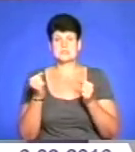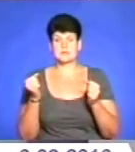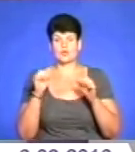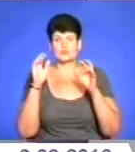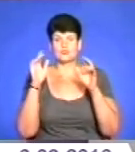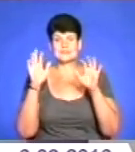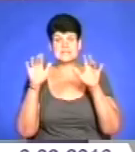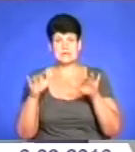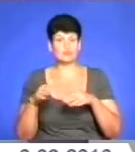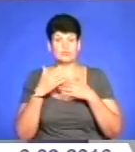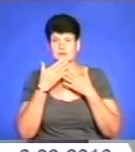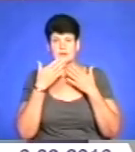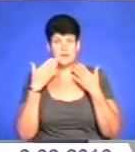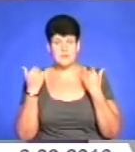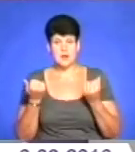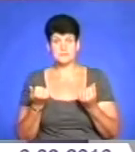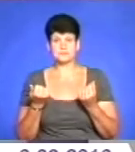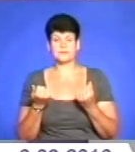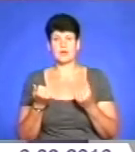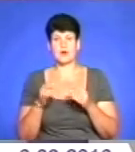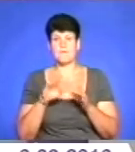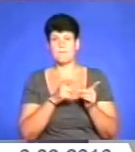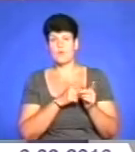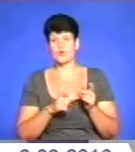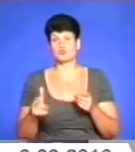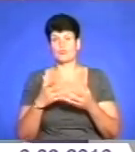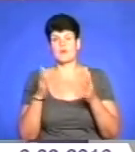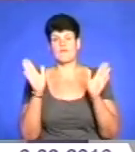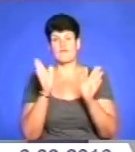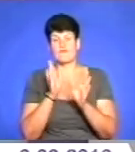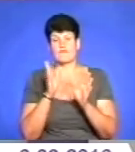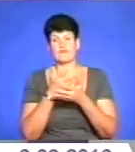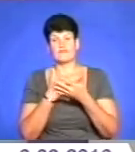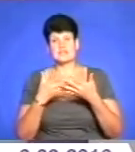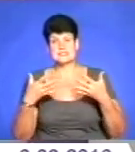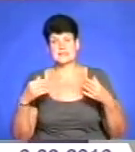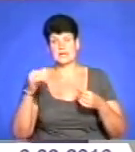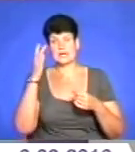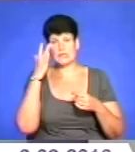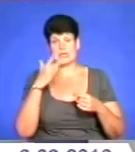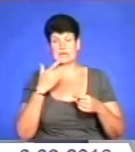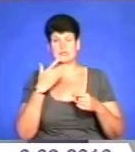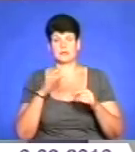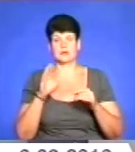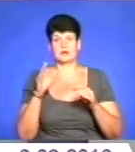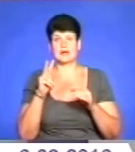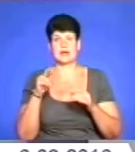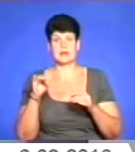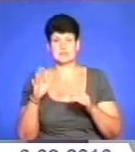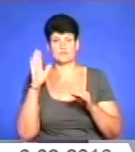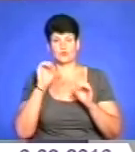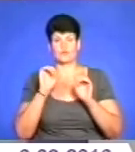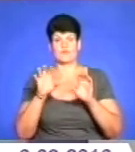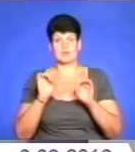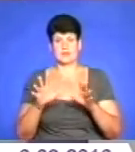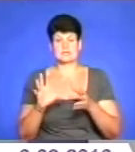потихеньку протягом весни і впродовж всього літа цю воду потихеньку віддає. Отже, такий комплексний